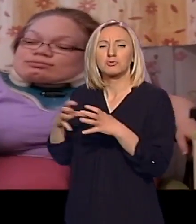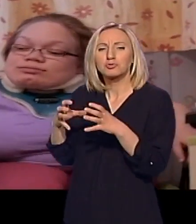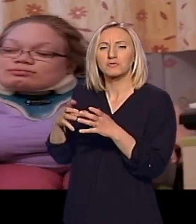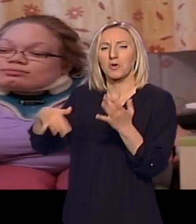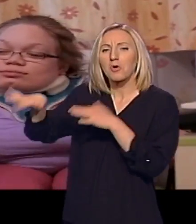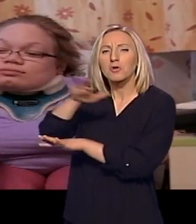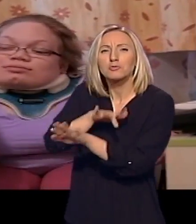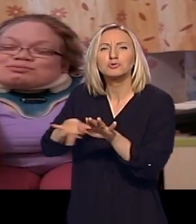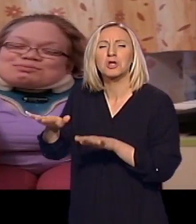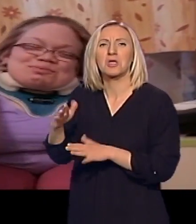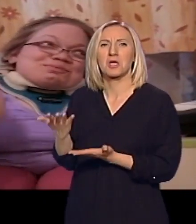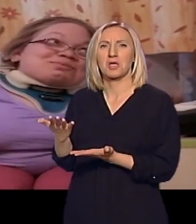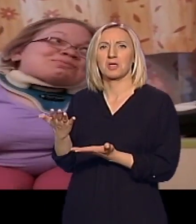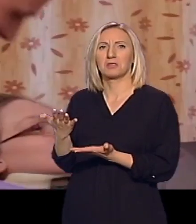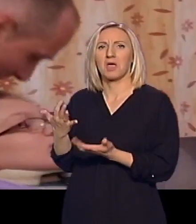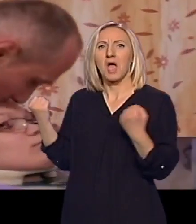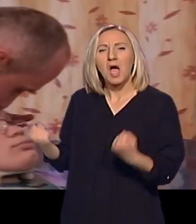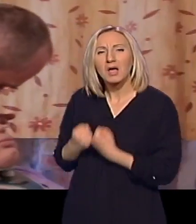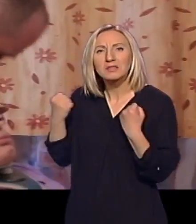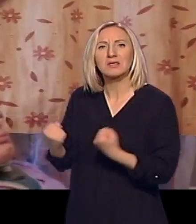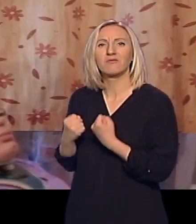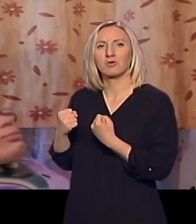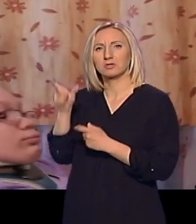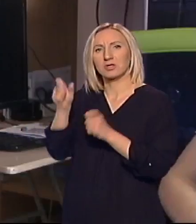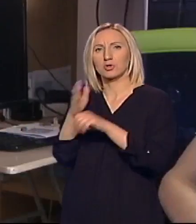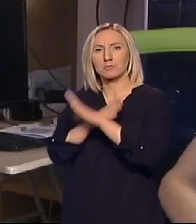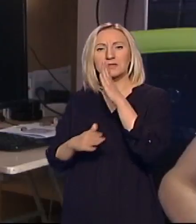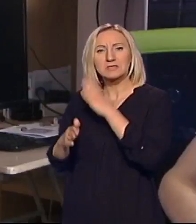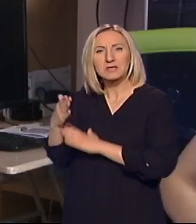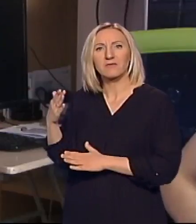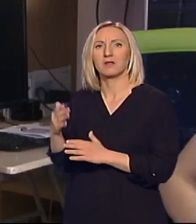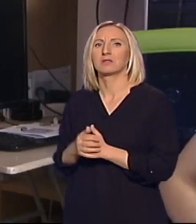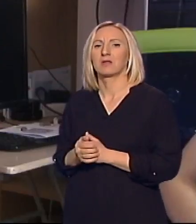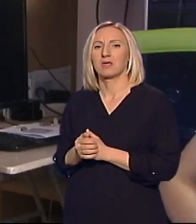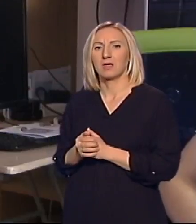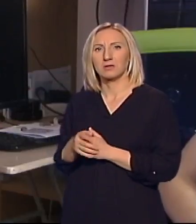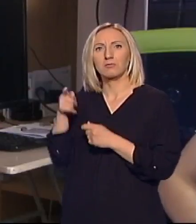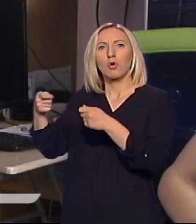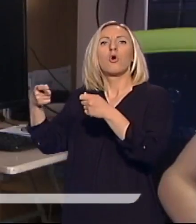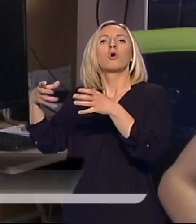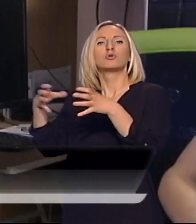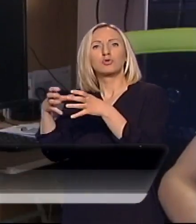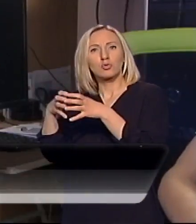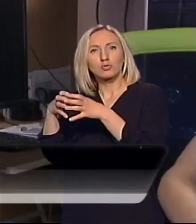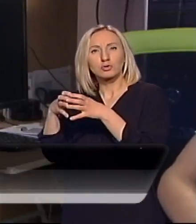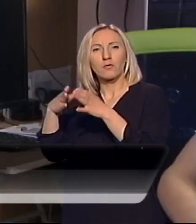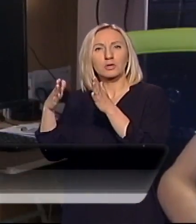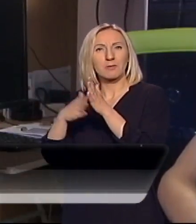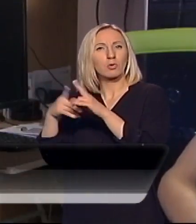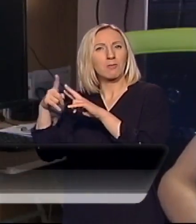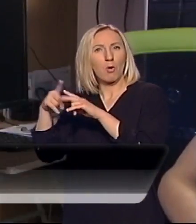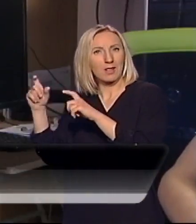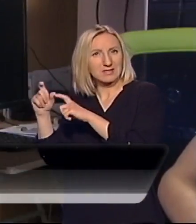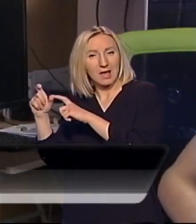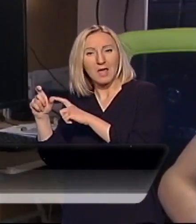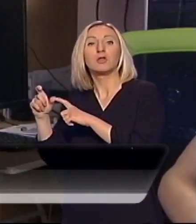okruženja i socijalnih aktivnosti osoba s invaliditetom konkretno društva za mukopolisa haridozu Srbije, Višnja je potpuno